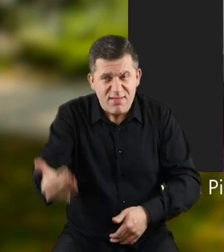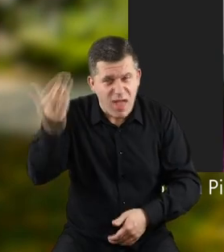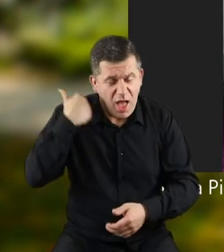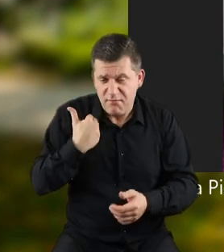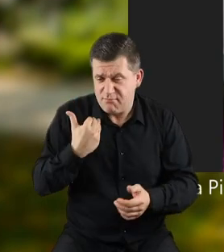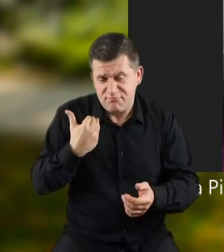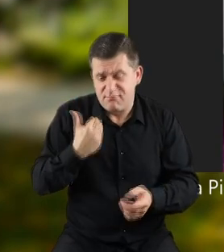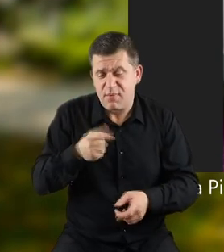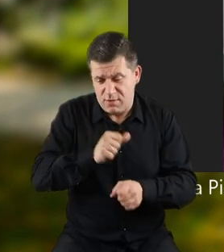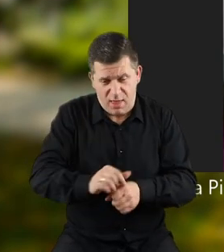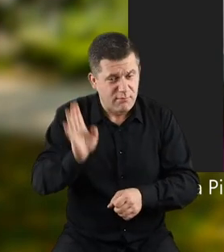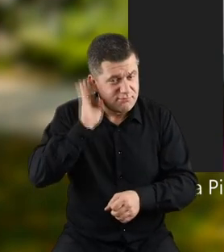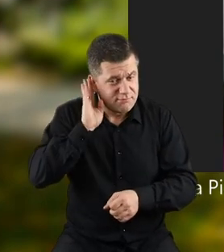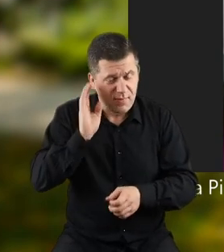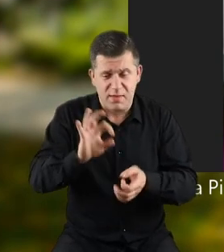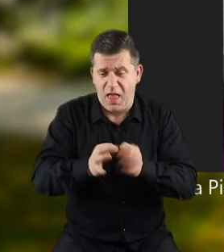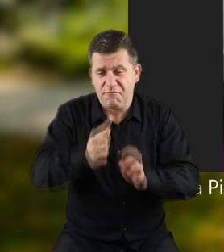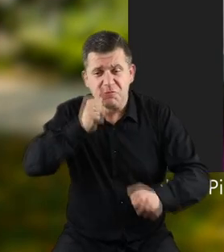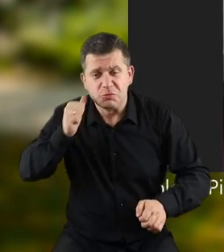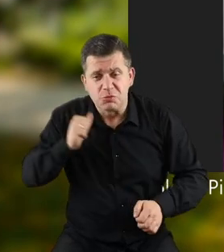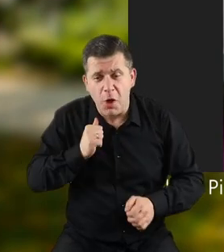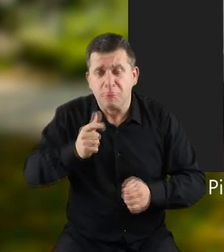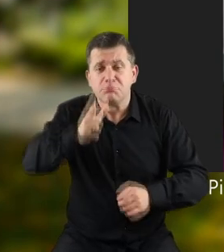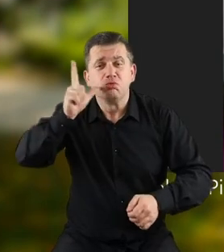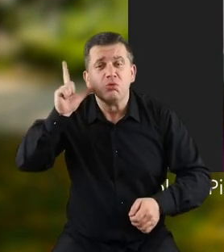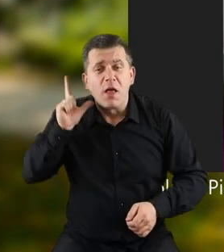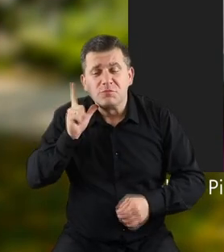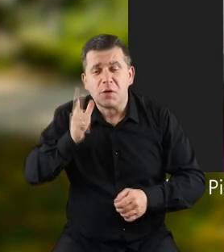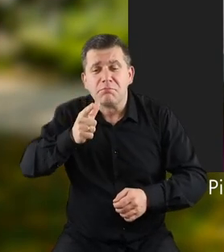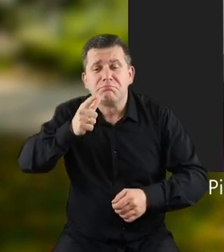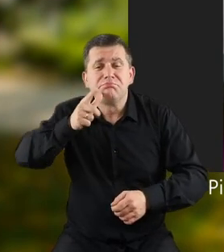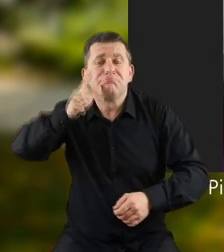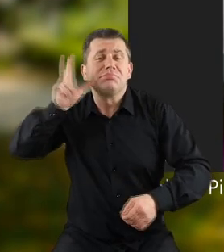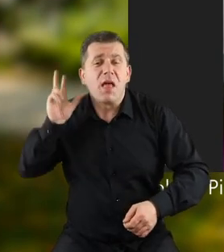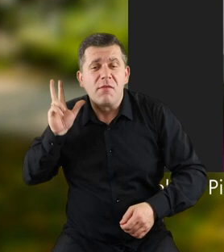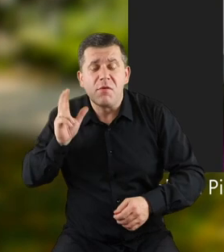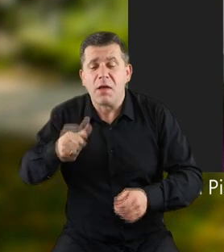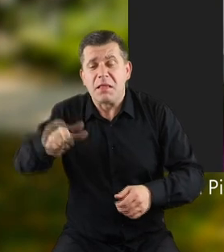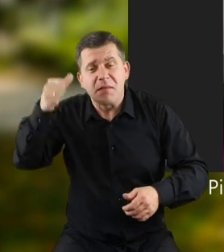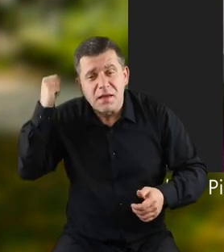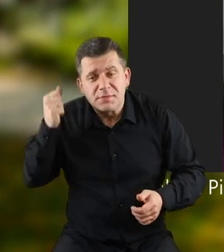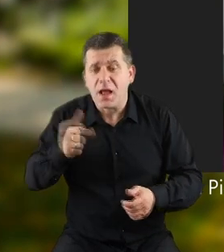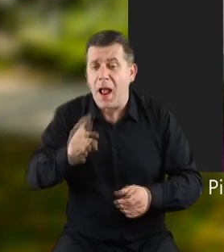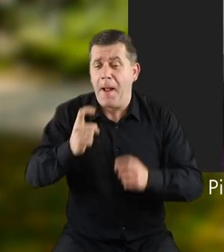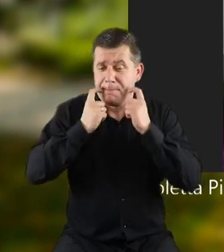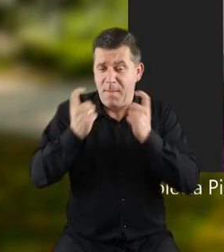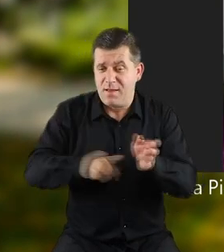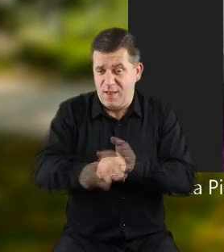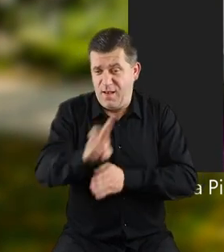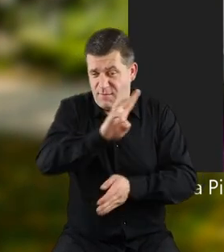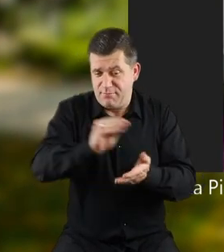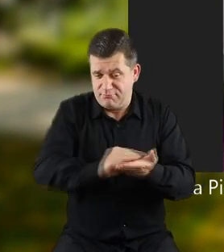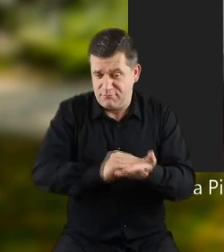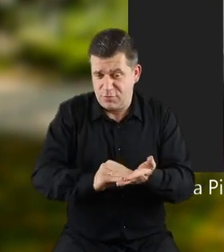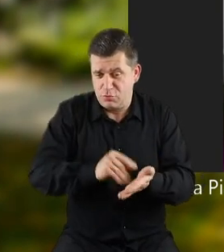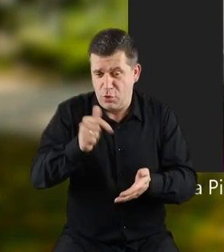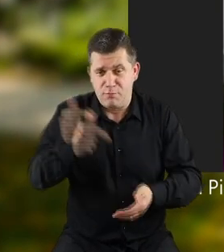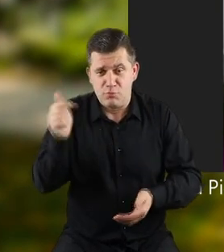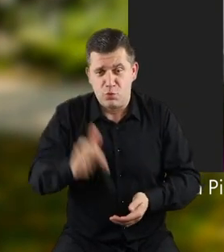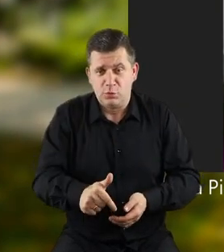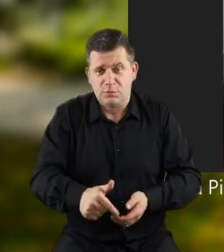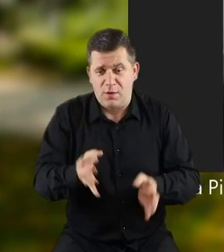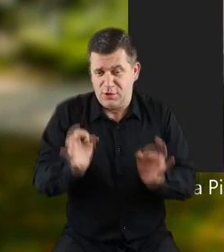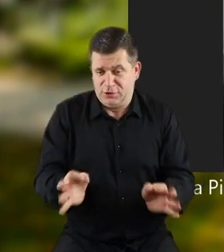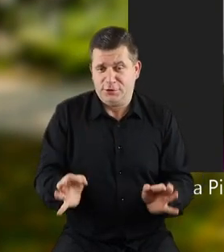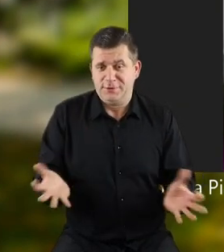dawno temu. One dzieją się wczoraj, przedwczoraj, przedwczoraj. A bajkę, którą dla was piszę, no przecież